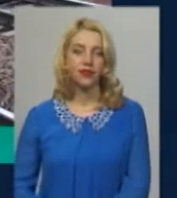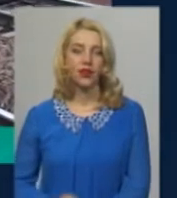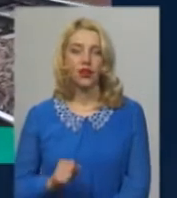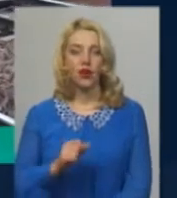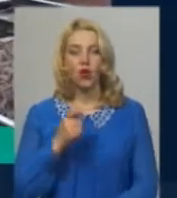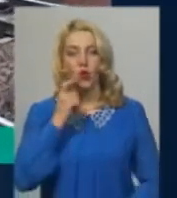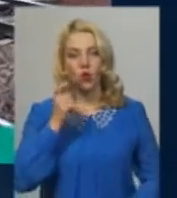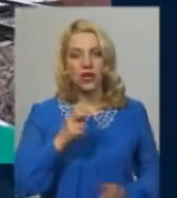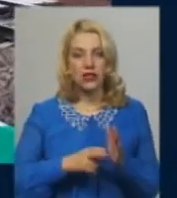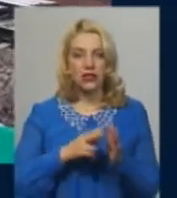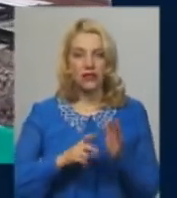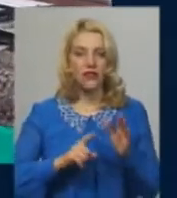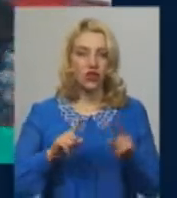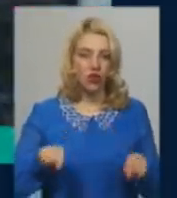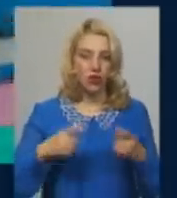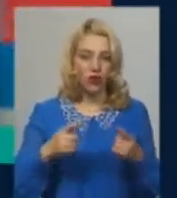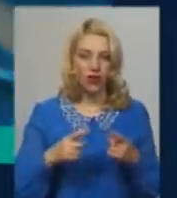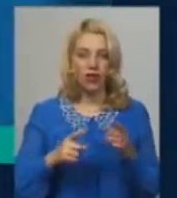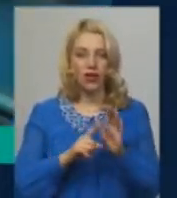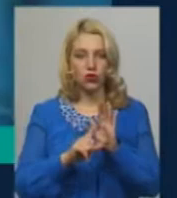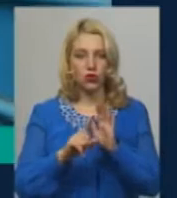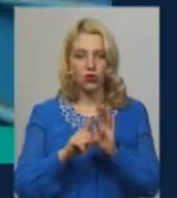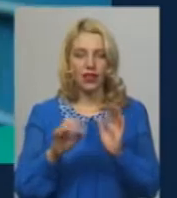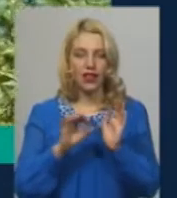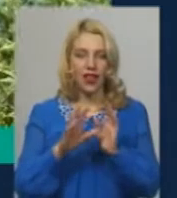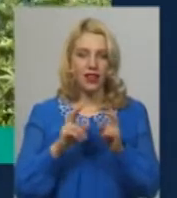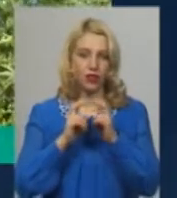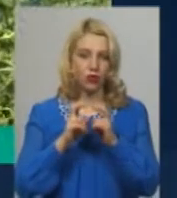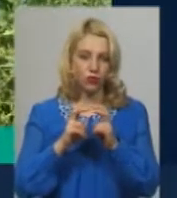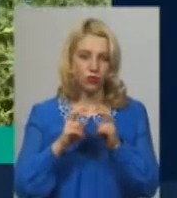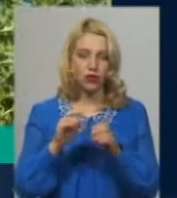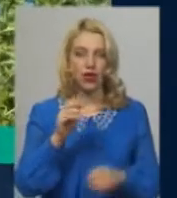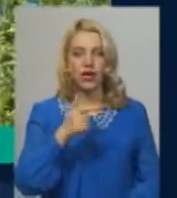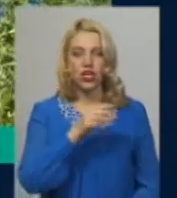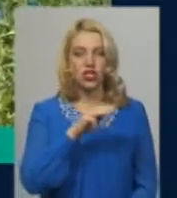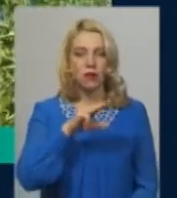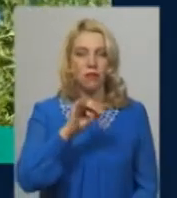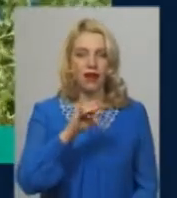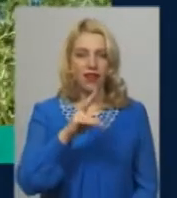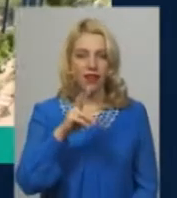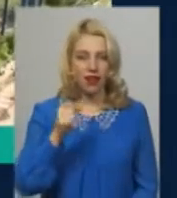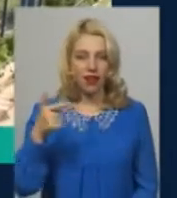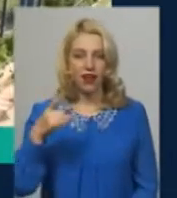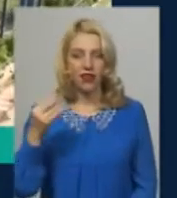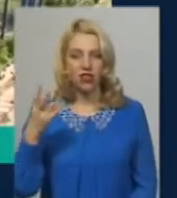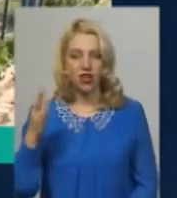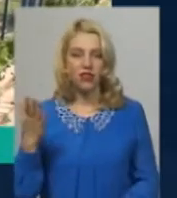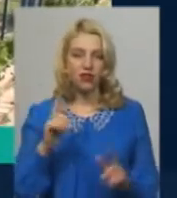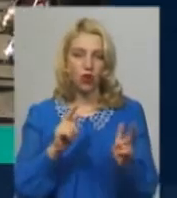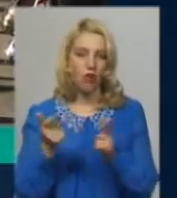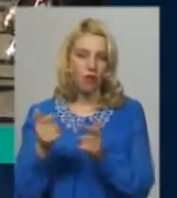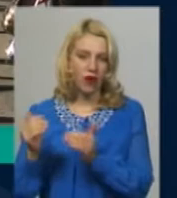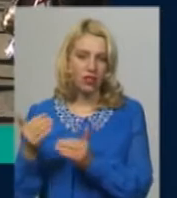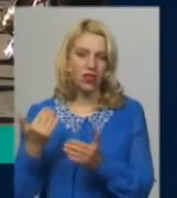Укрзалізниця відновила курсування приміського електропоїзд до Жмеренка-Гречани, який розклад руху електрички та які обмеження діють для